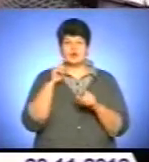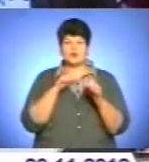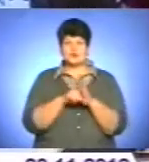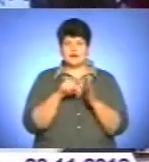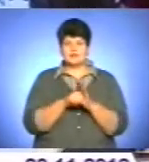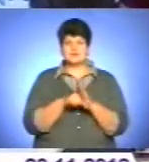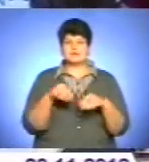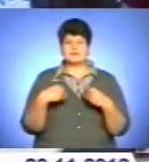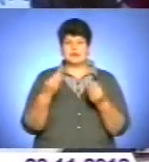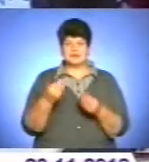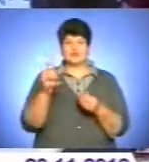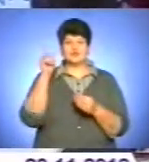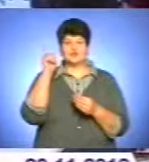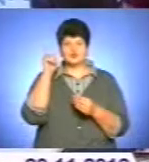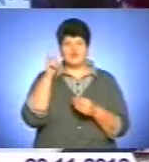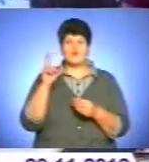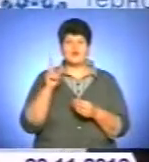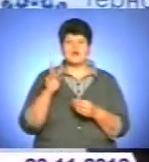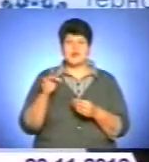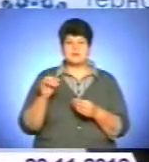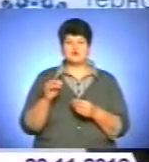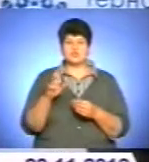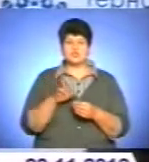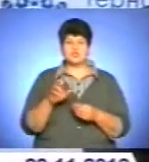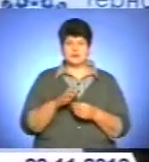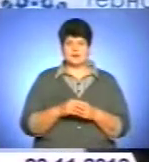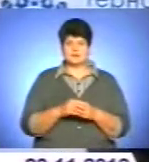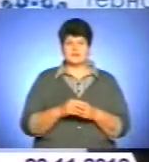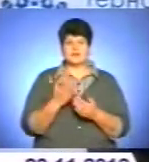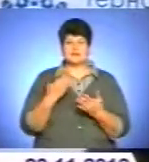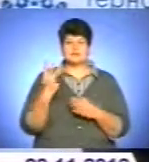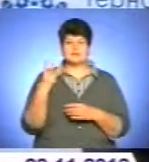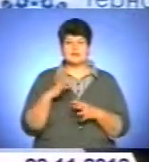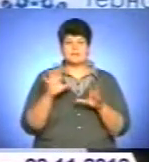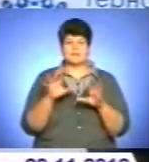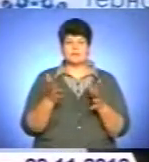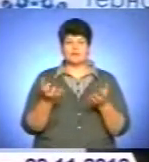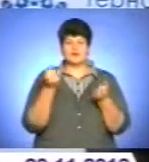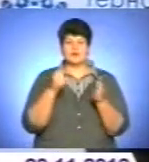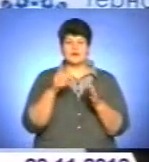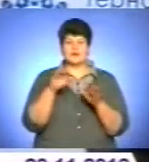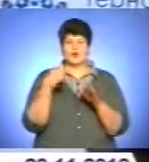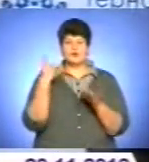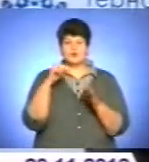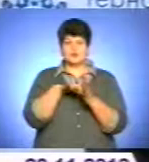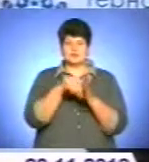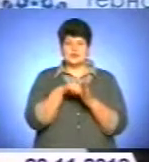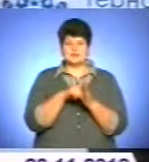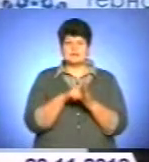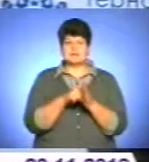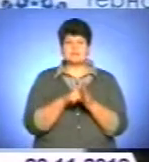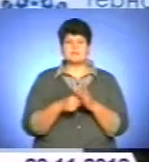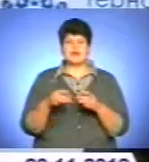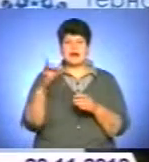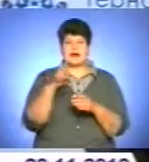надати Чорткову, Кременцю і Бережанам. Якщо три міста отримує статус міста обласного значення, гарантія, що районні лікарні